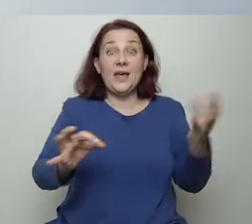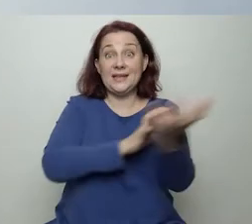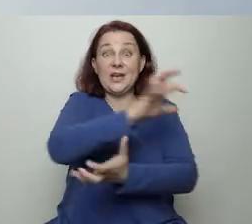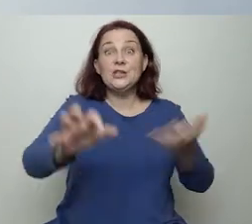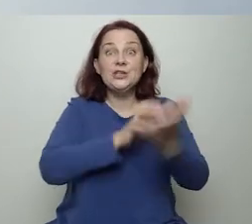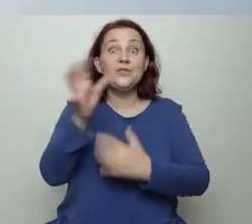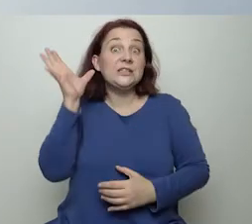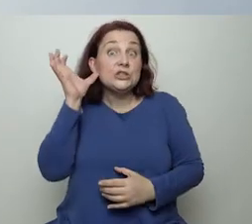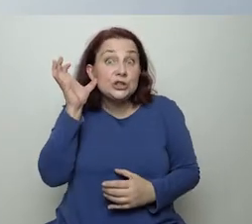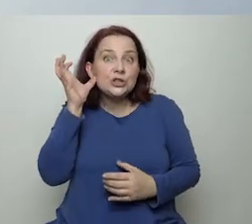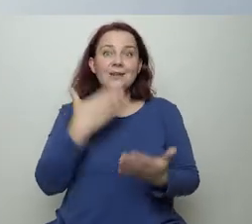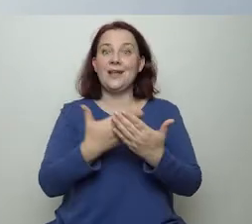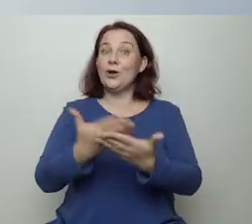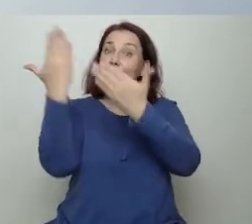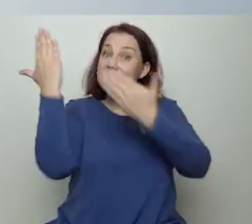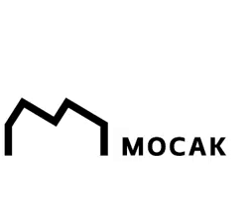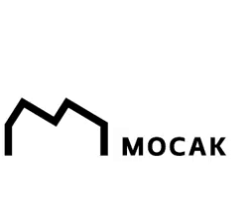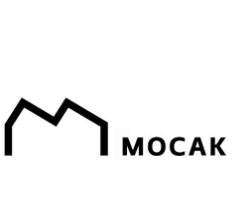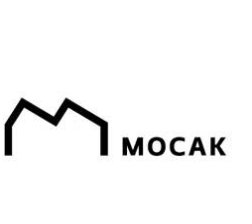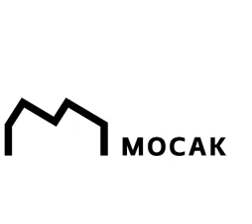na świecie. Także zapraszam na pieśń ostateczną.